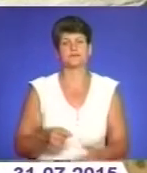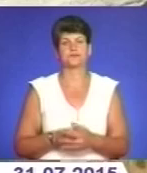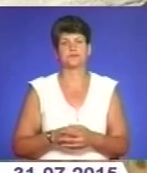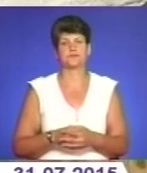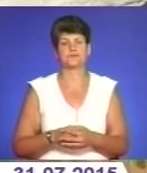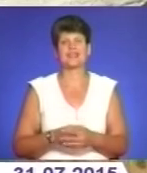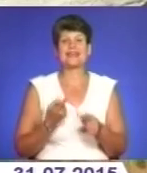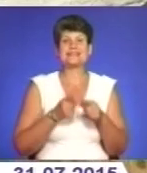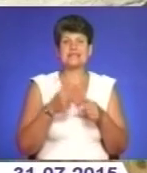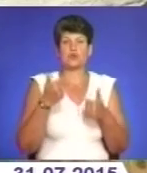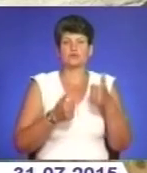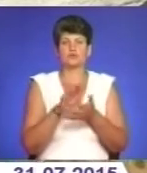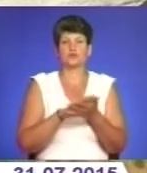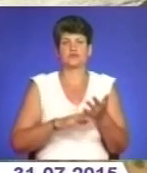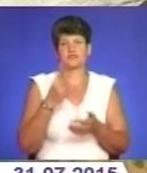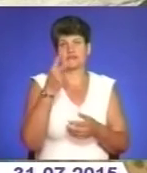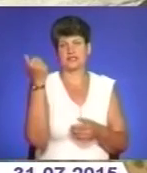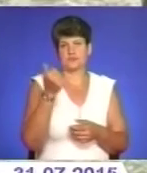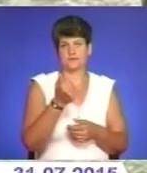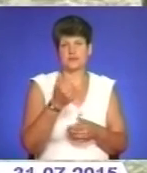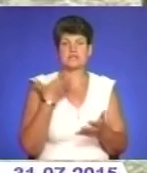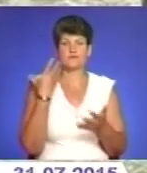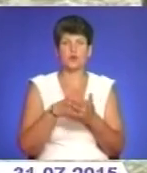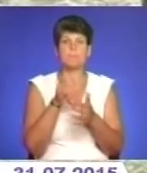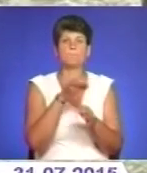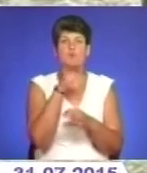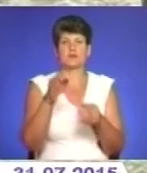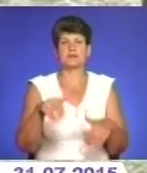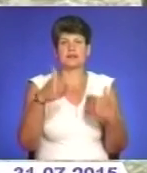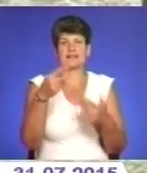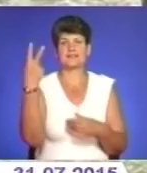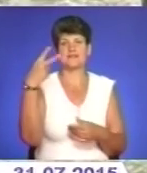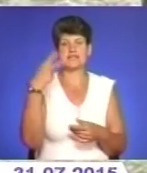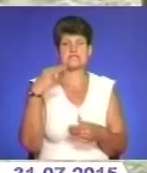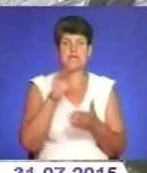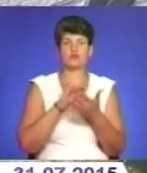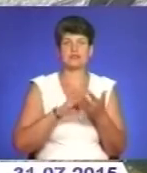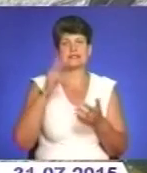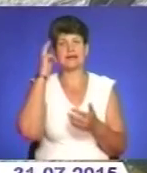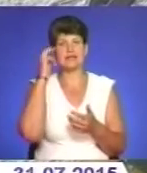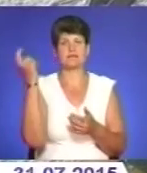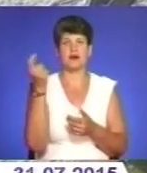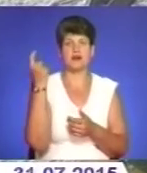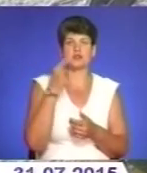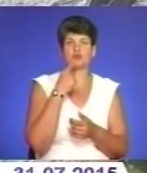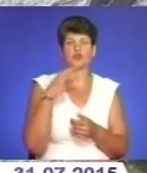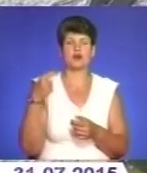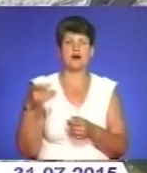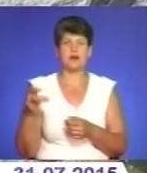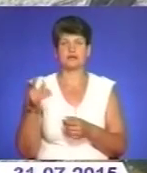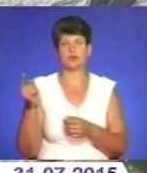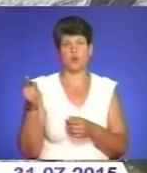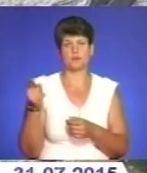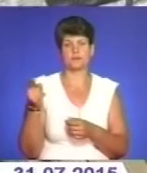Цей конкурс тривав упродовж двох тижнів. Свої проекти надіслали 20 авторів з Києва, Харкова, Червонограда, Львова і Тернополя.